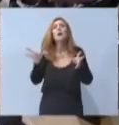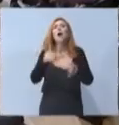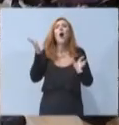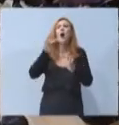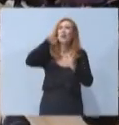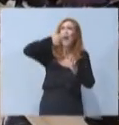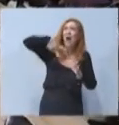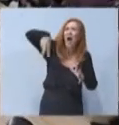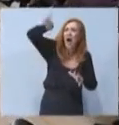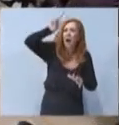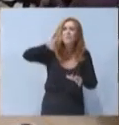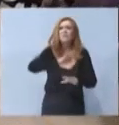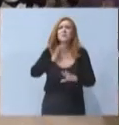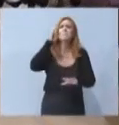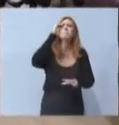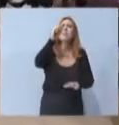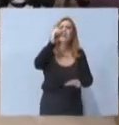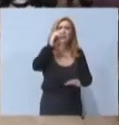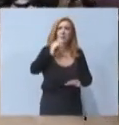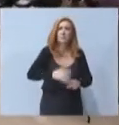όποιες αυξήσεις στην τιμή του ρεύματος.